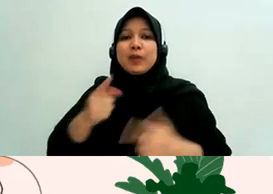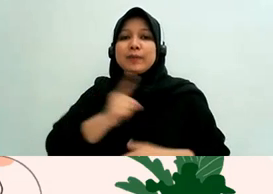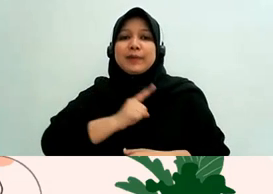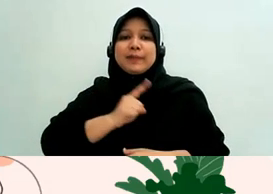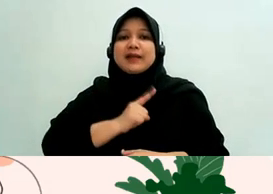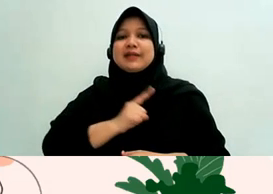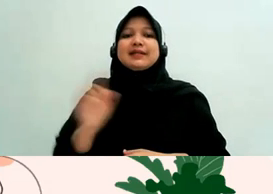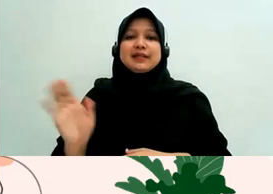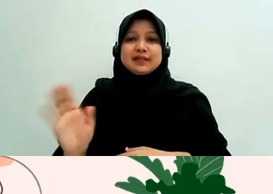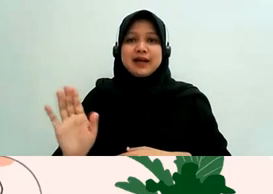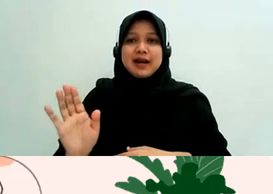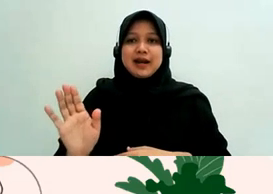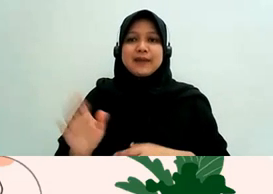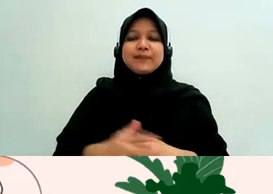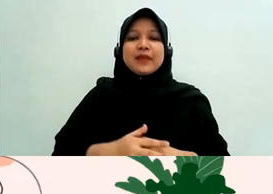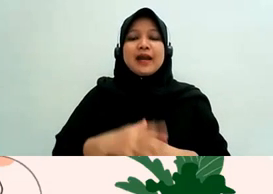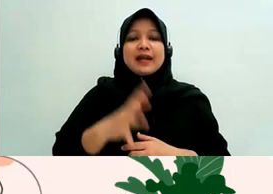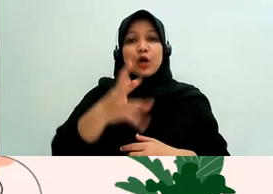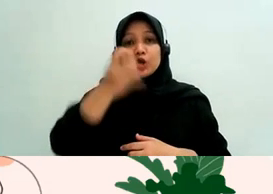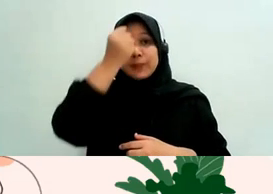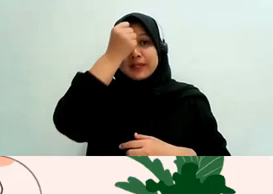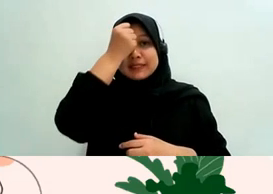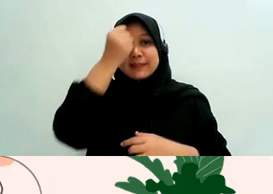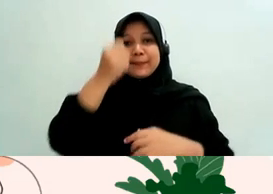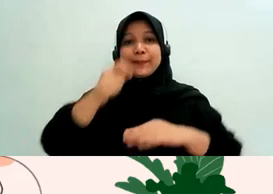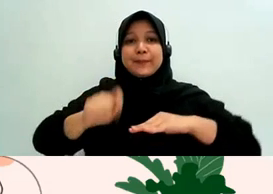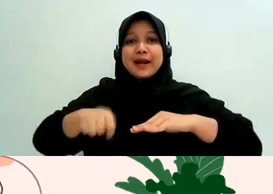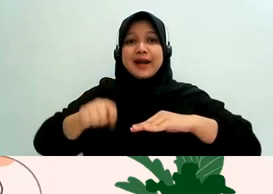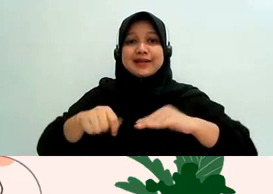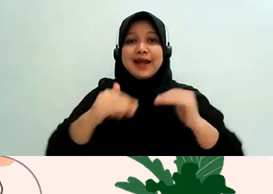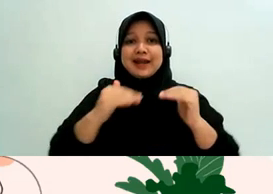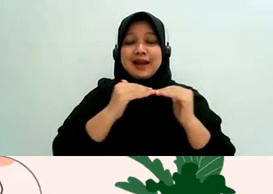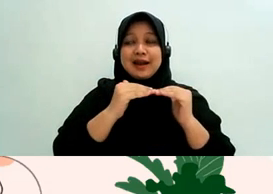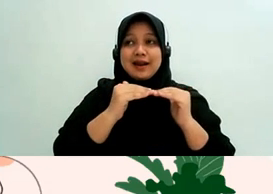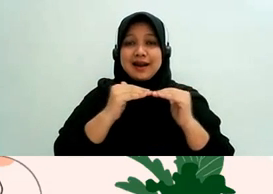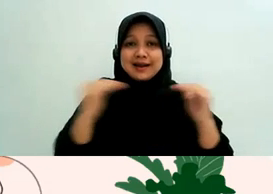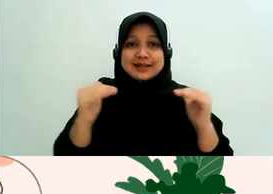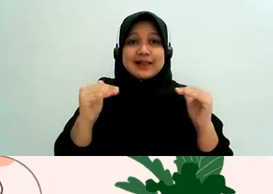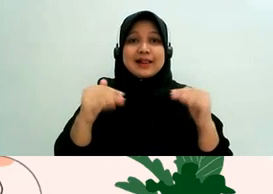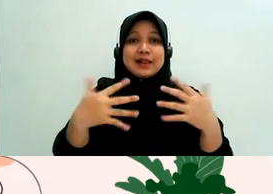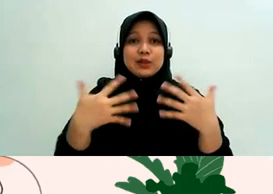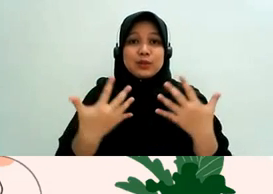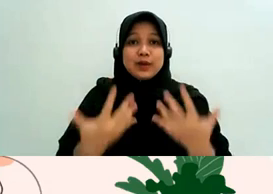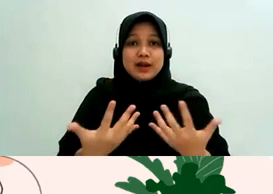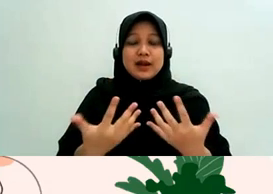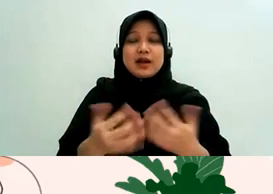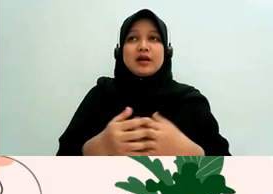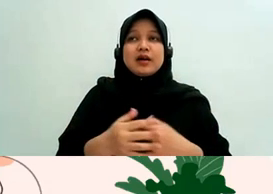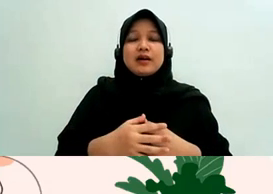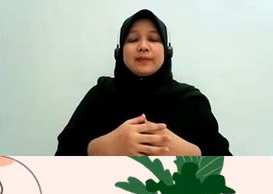nah prinsip peradilan yang fair itu jangan salah juga